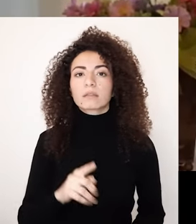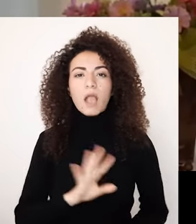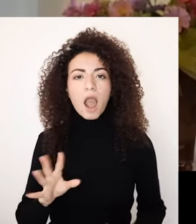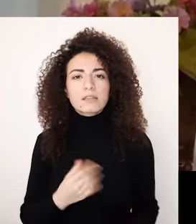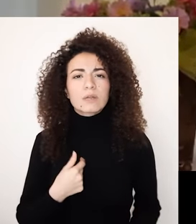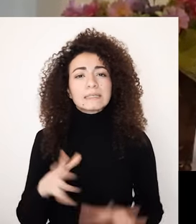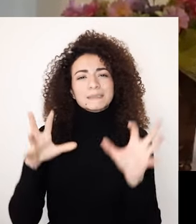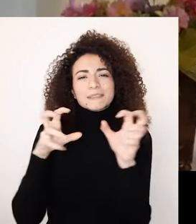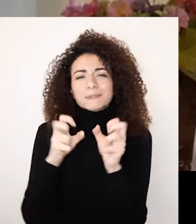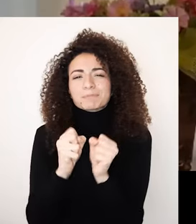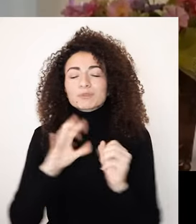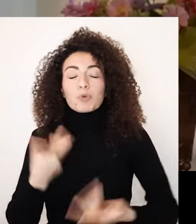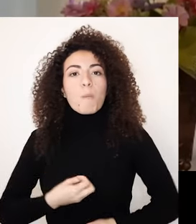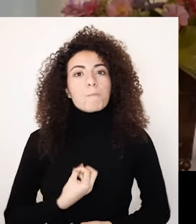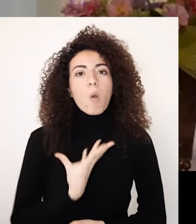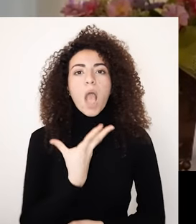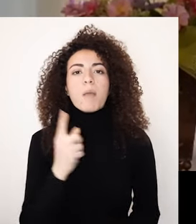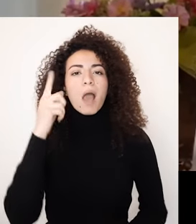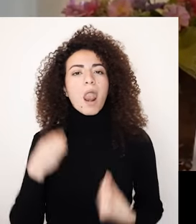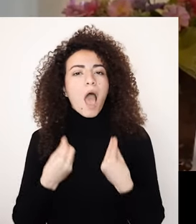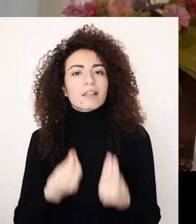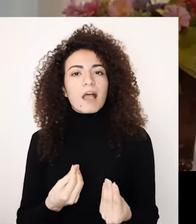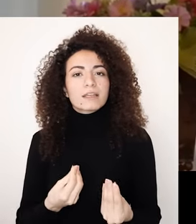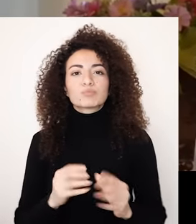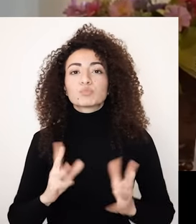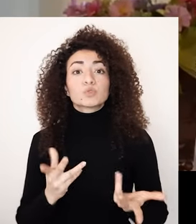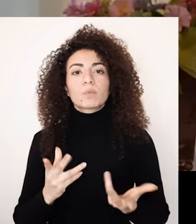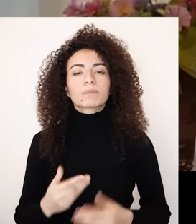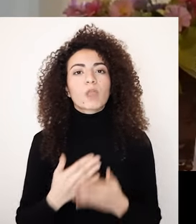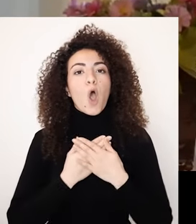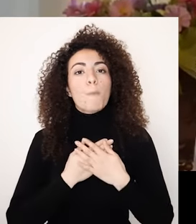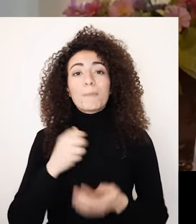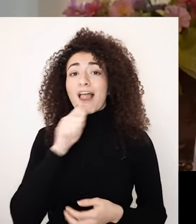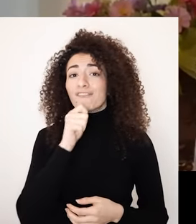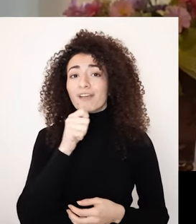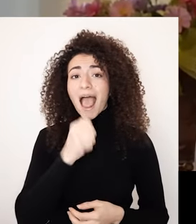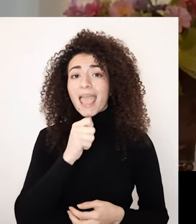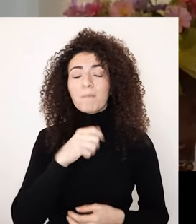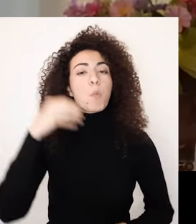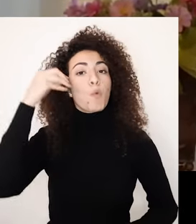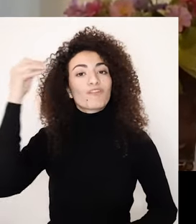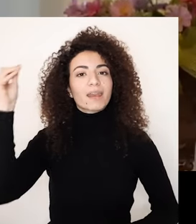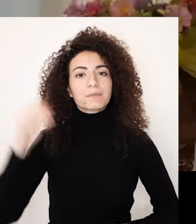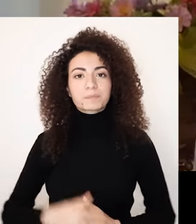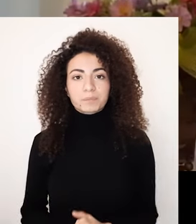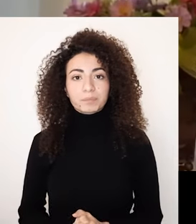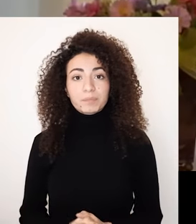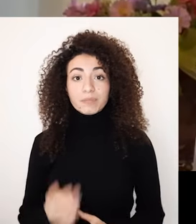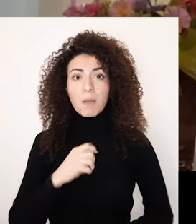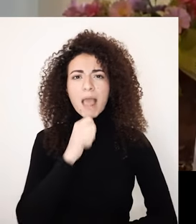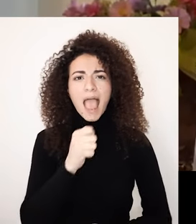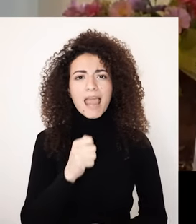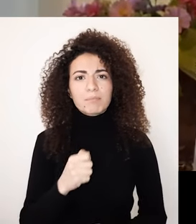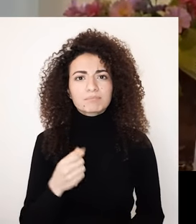بي المواهب الحلوة اللي الله عطاني إياهم واللي هن حبة للفن وشغفة للمجال الأعلامي بالأعلام حققت